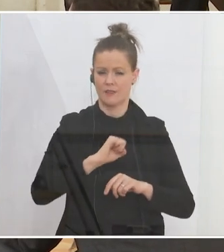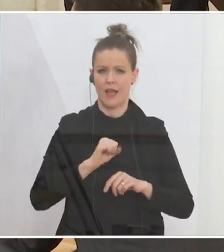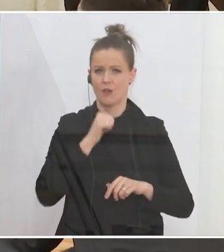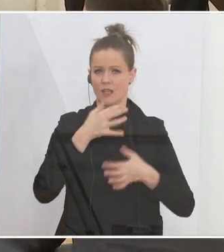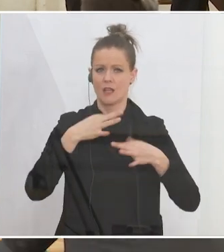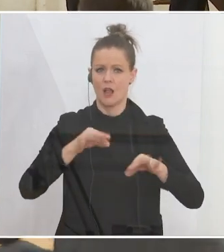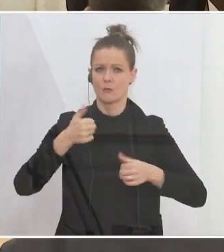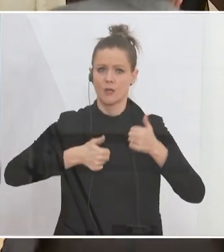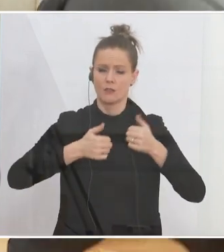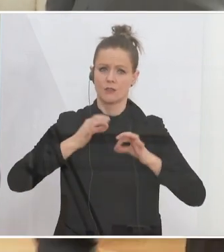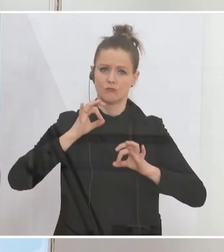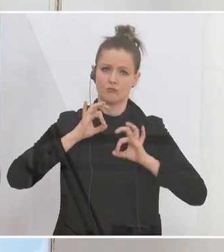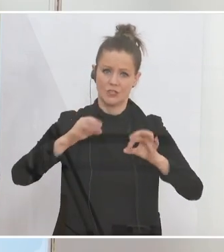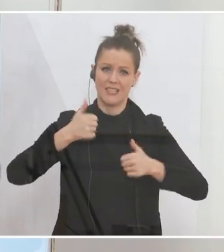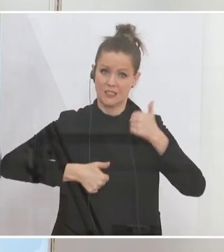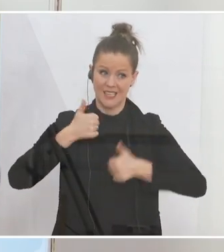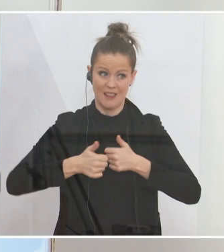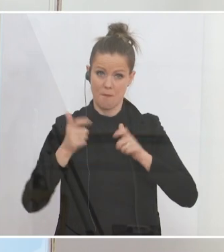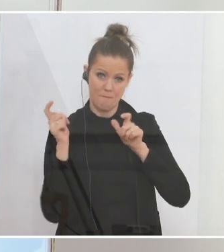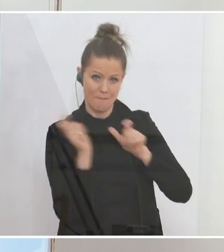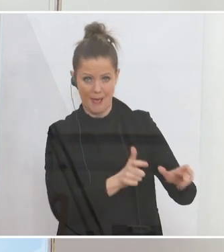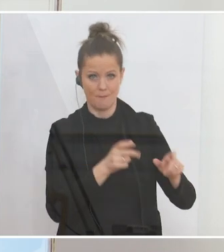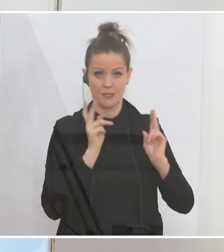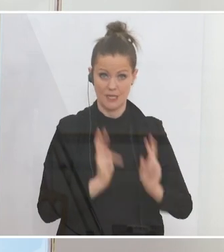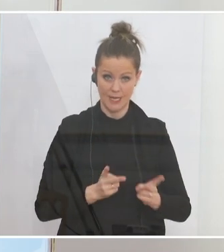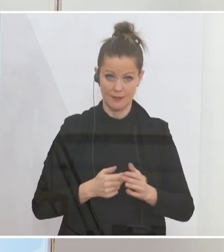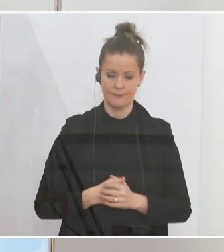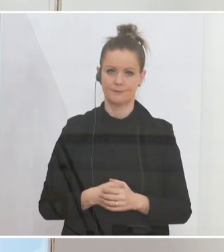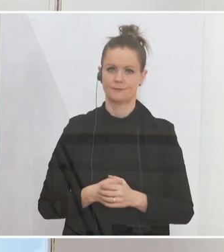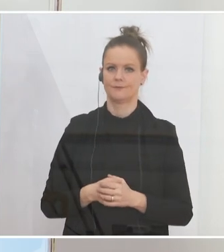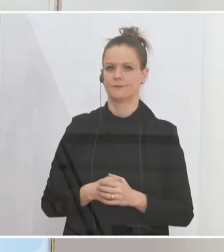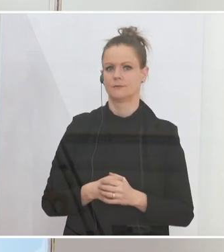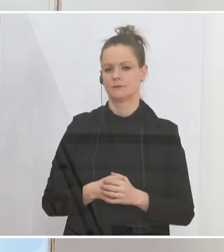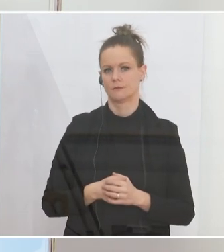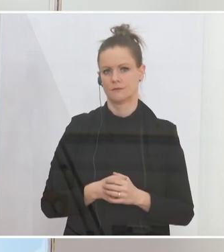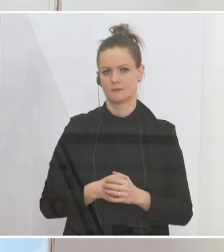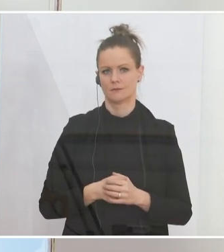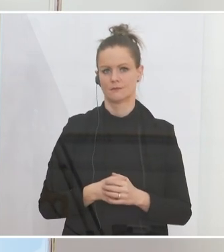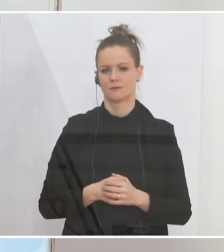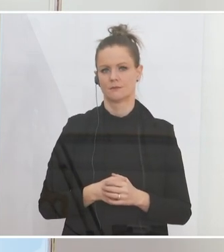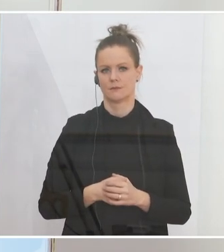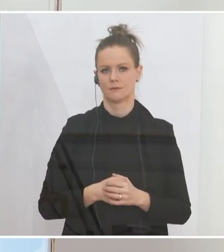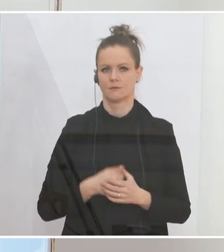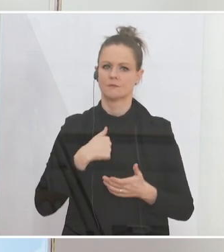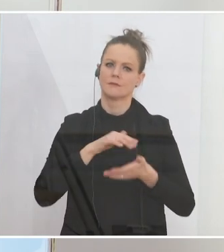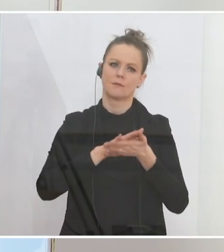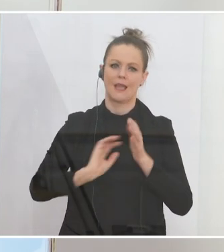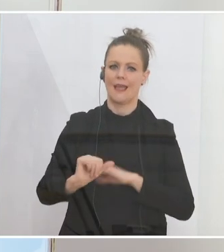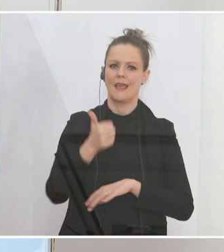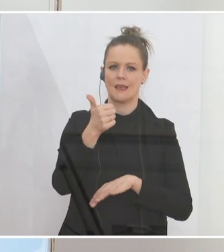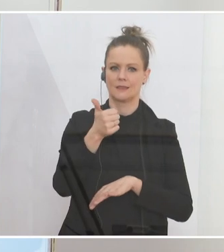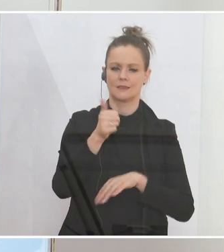kommt? Ich beginne vielleicht mit der ersten Frage